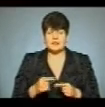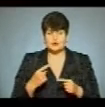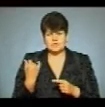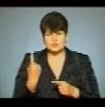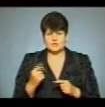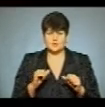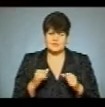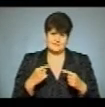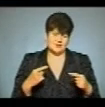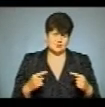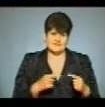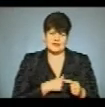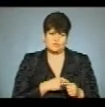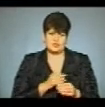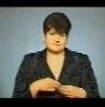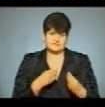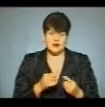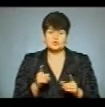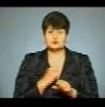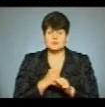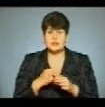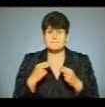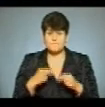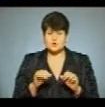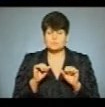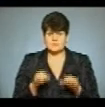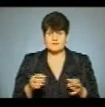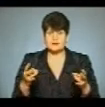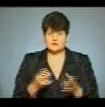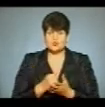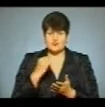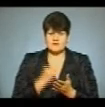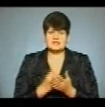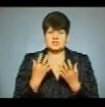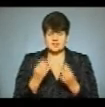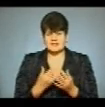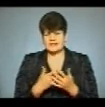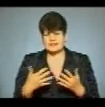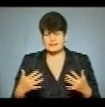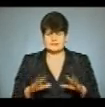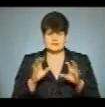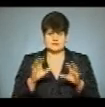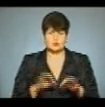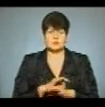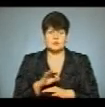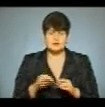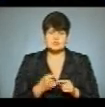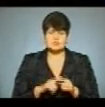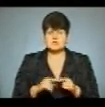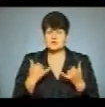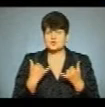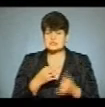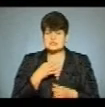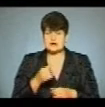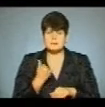альтернативні від депутатів. Та щоб зробити продаж можливим, необхідно ухвалити ще декілька законопроєктів. Про це сьогодні